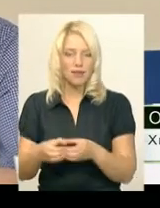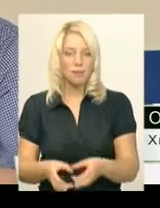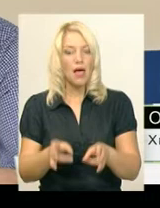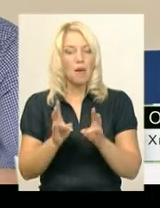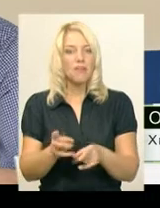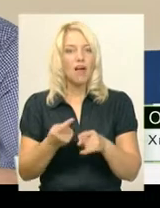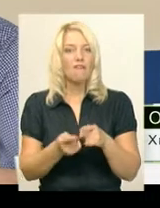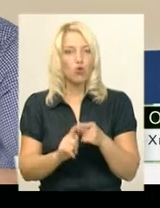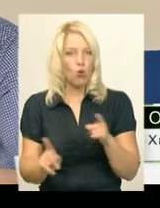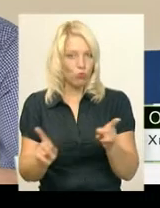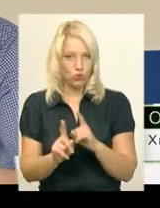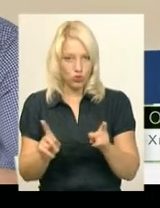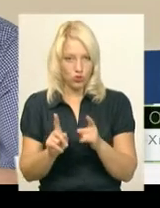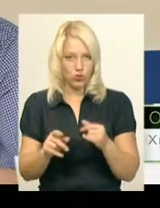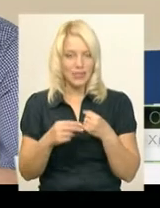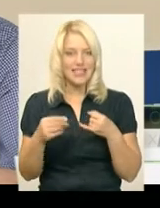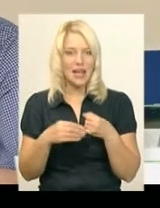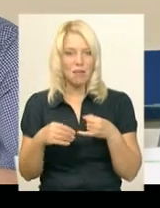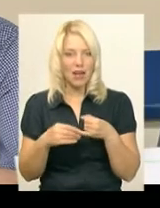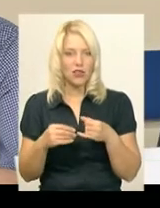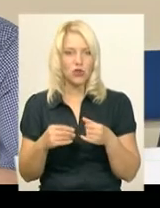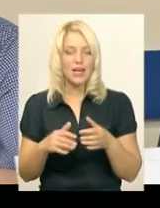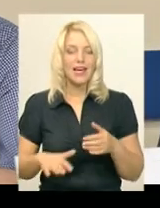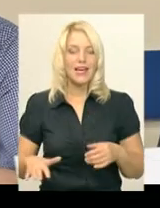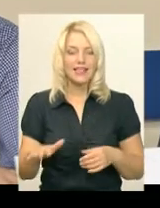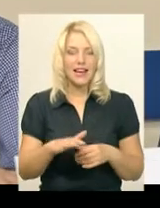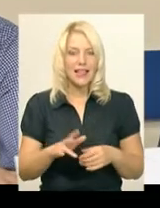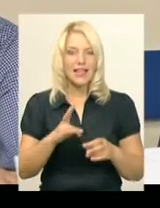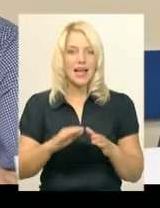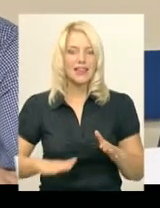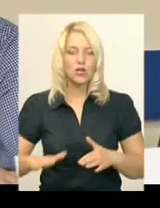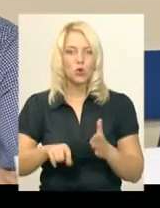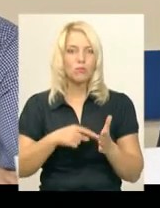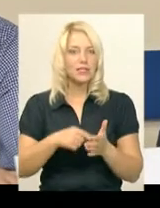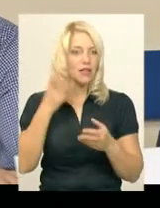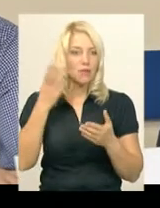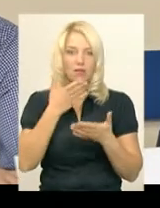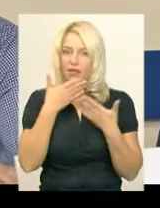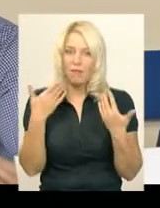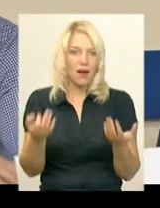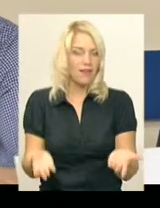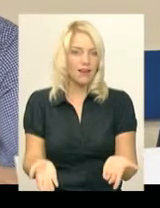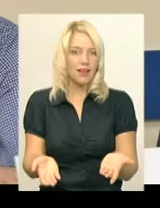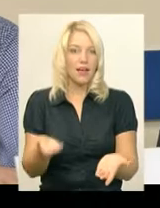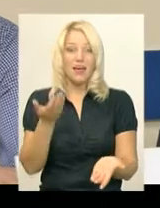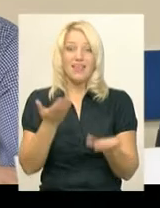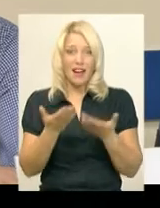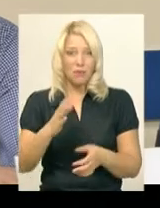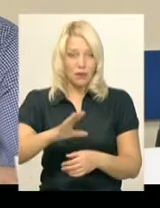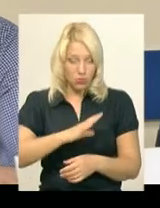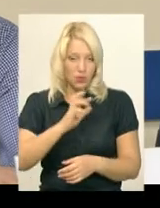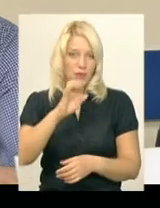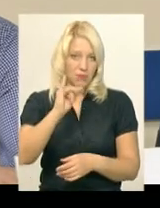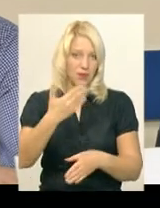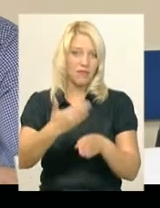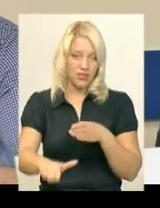що земельної ділянки на території міста Хмельницького немає в природі. Якби вона була, вона вже була виділена,